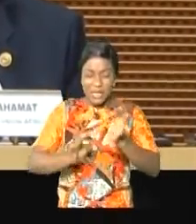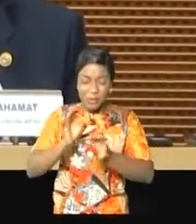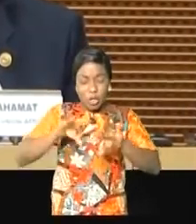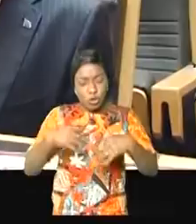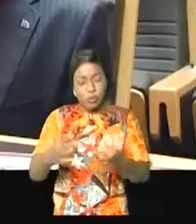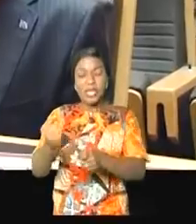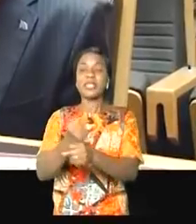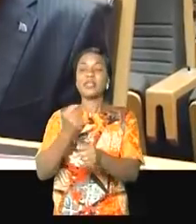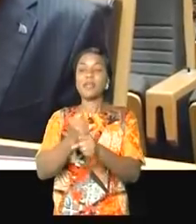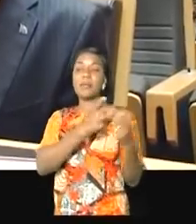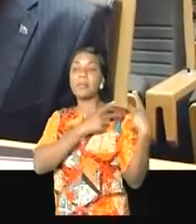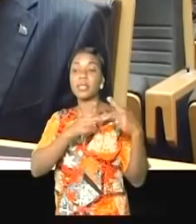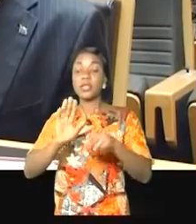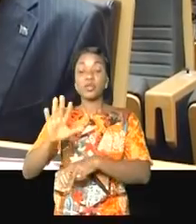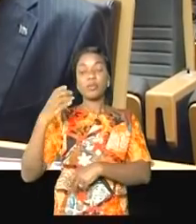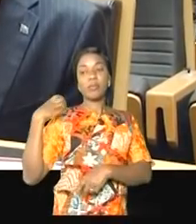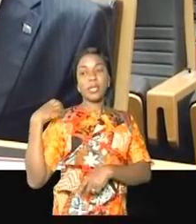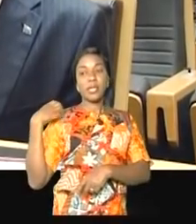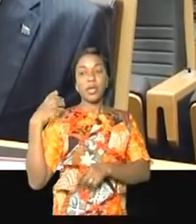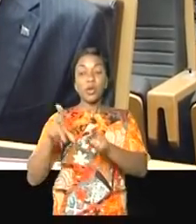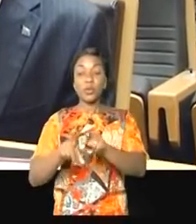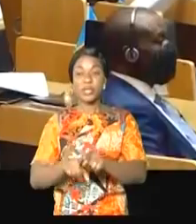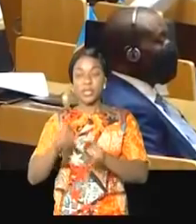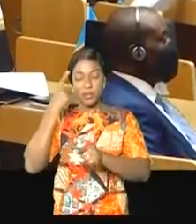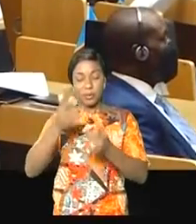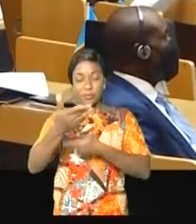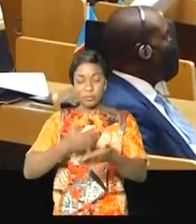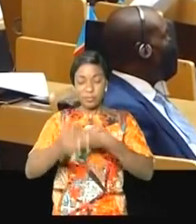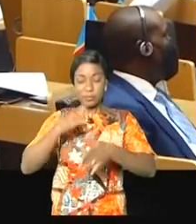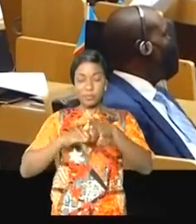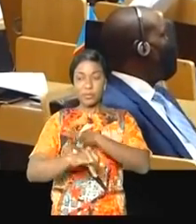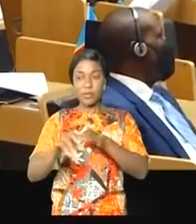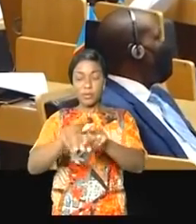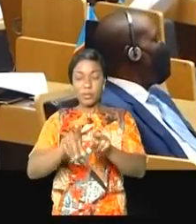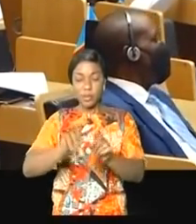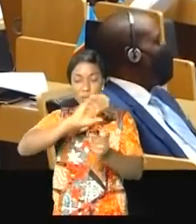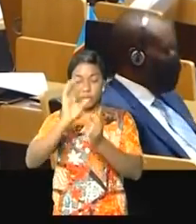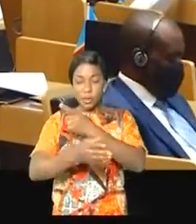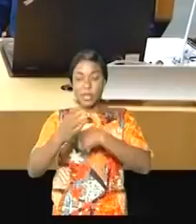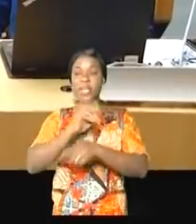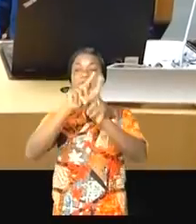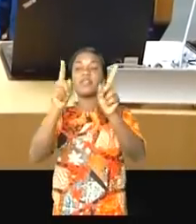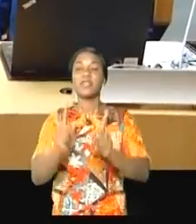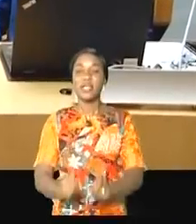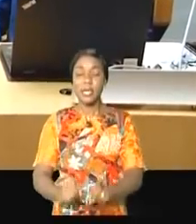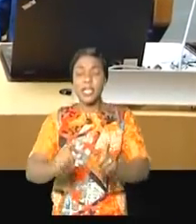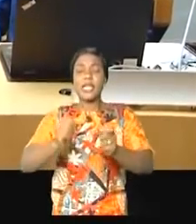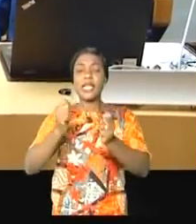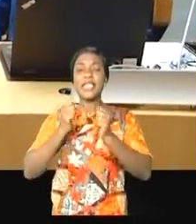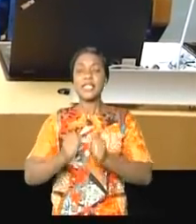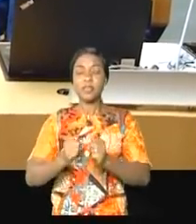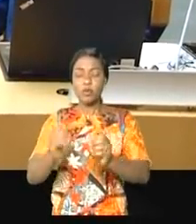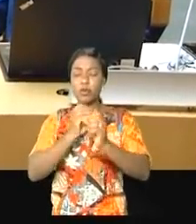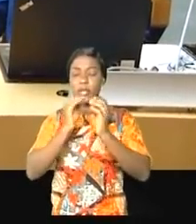mandature. L'intégration à travers la zone de libre-échange continentale africaine, les efforts de paix et de